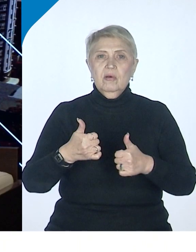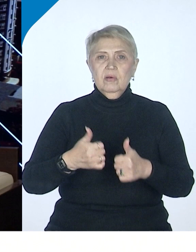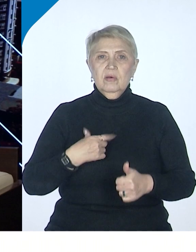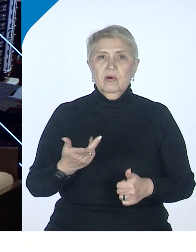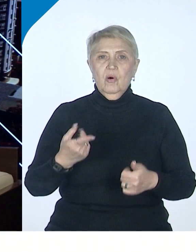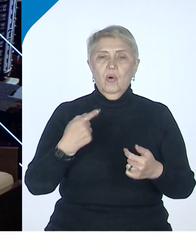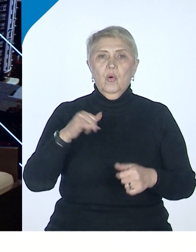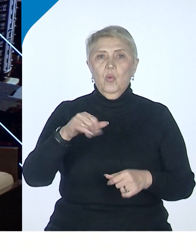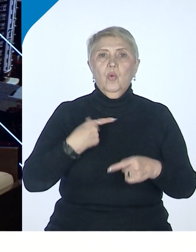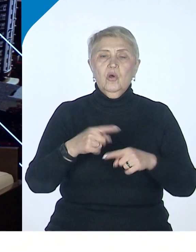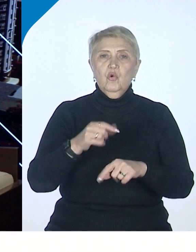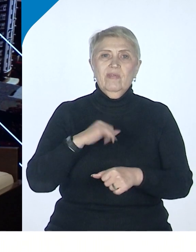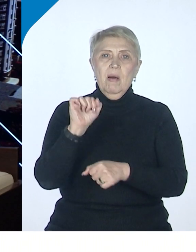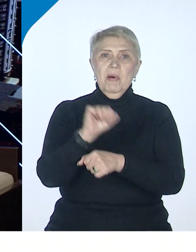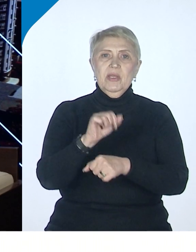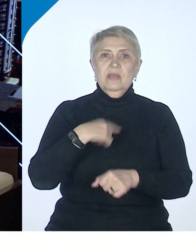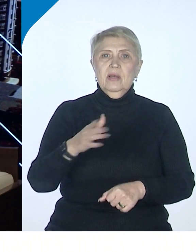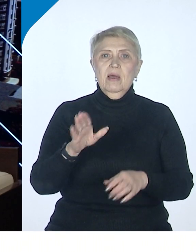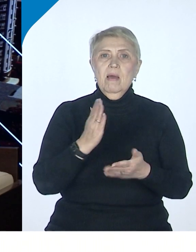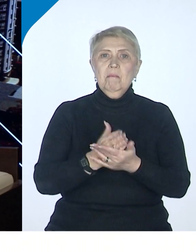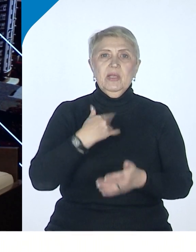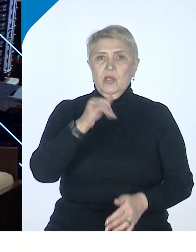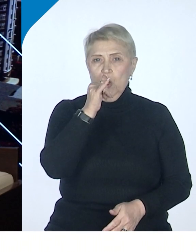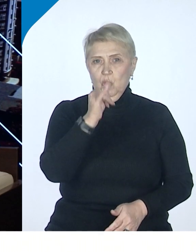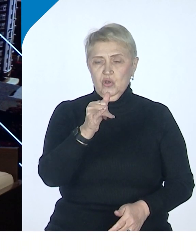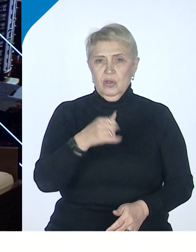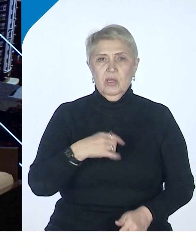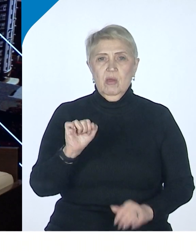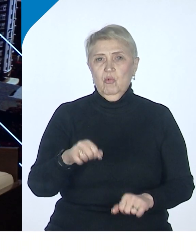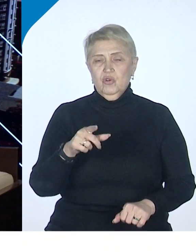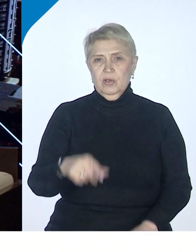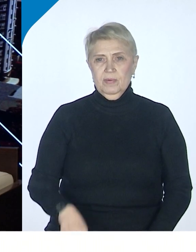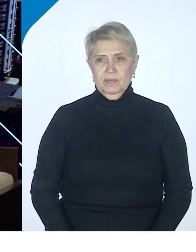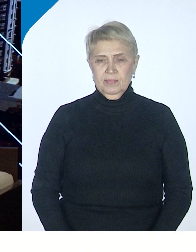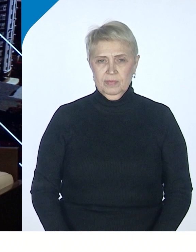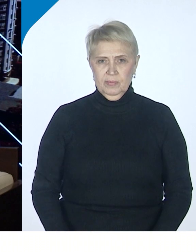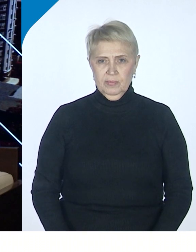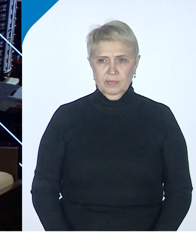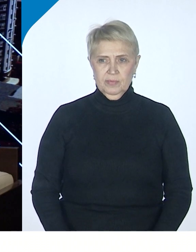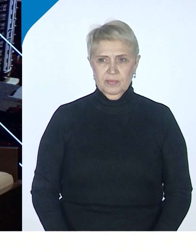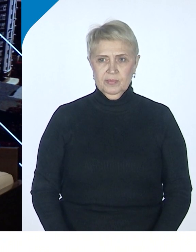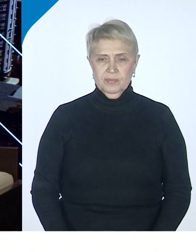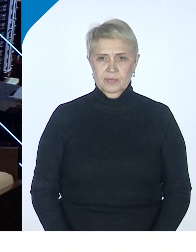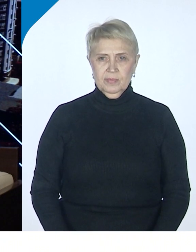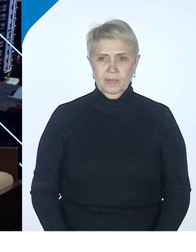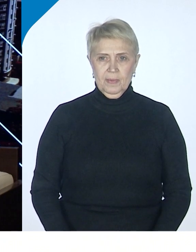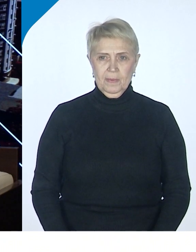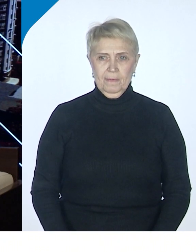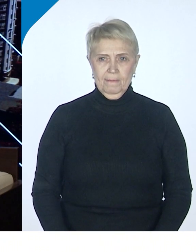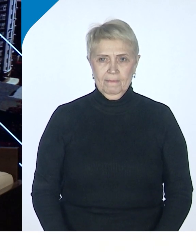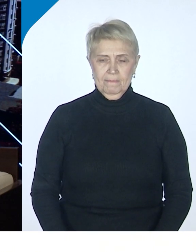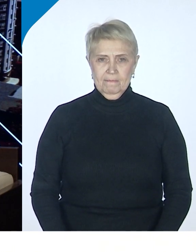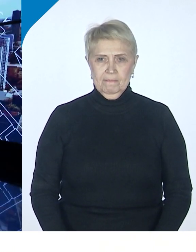быть не может, потому что каждый старается быть лучше. Это залог того, что оба они каким-то образом развиваются.